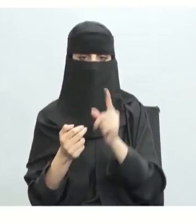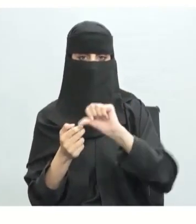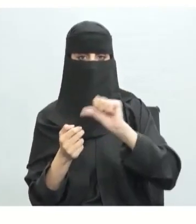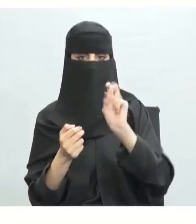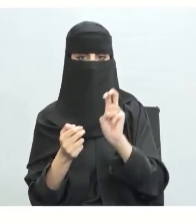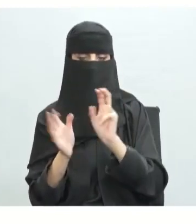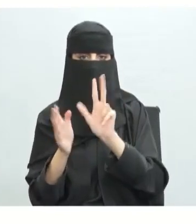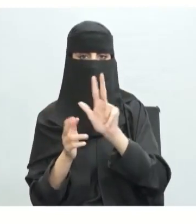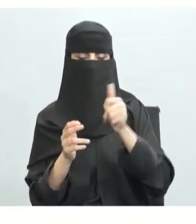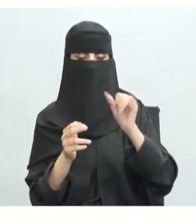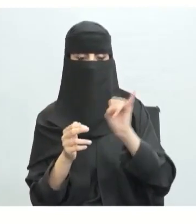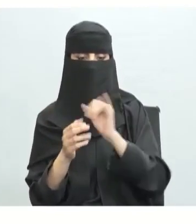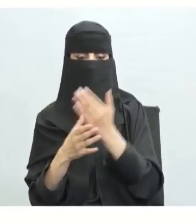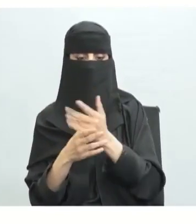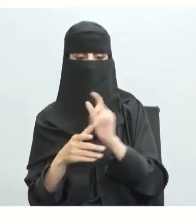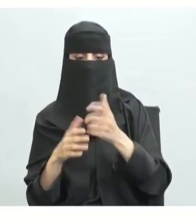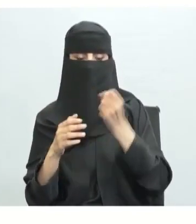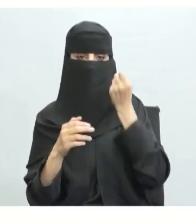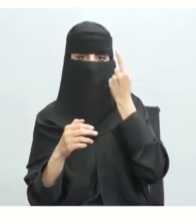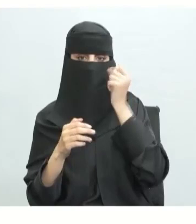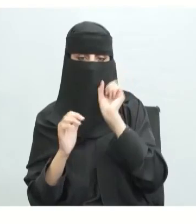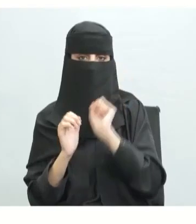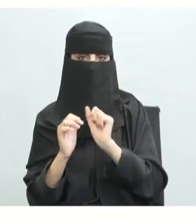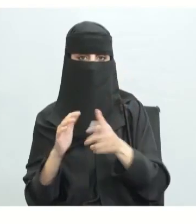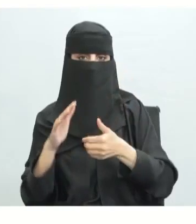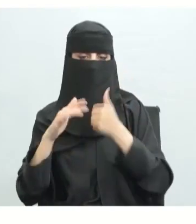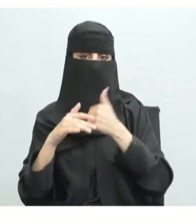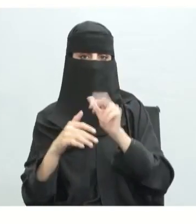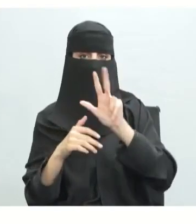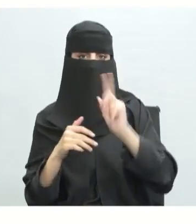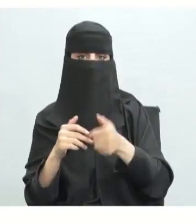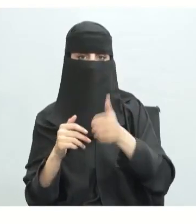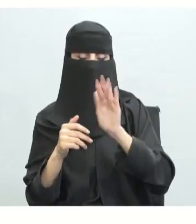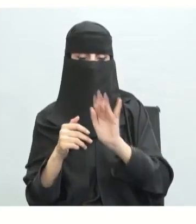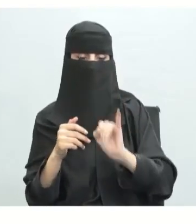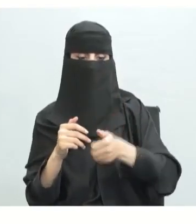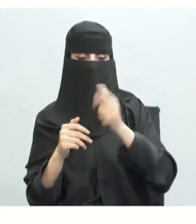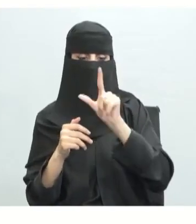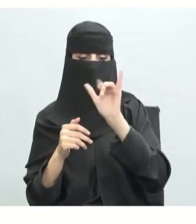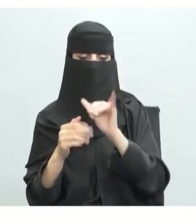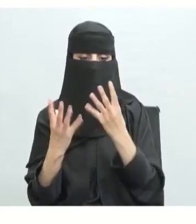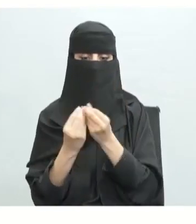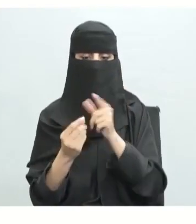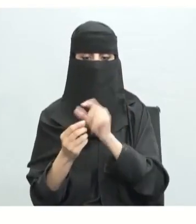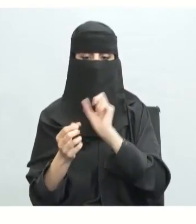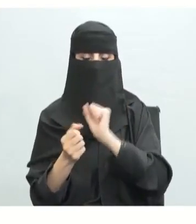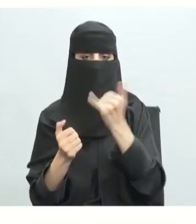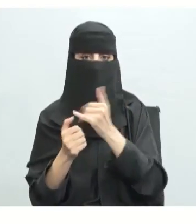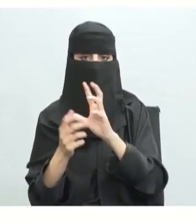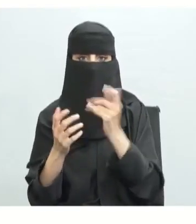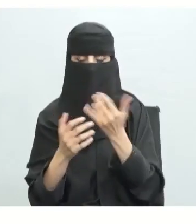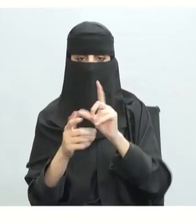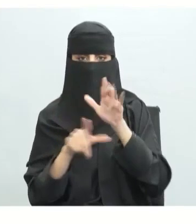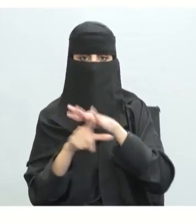الدولة في تنظيم النشاط الاقتصادي وعلى الرغم من أن آدم سميث قد حصر المهمة الرئيسة للدولة في الدفاع والأمن